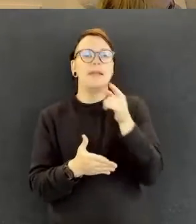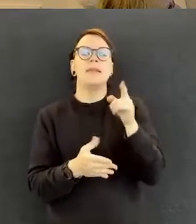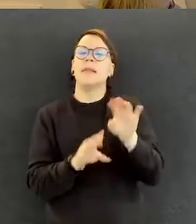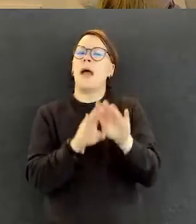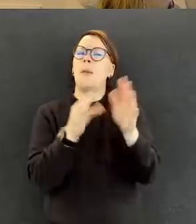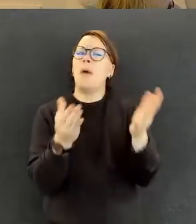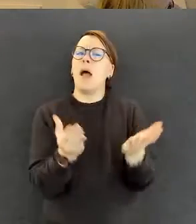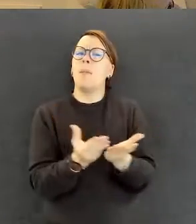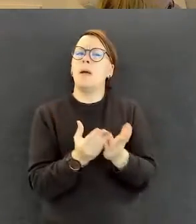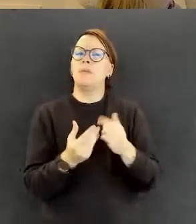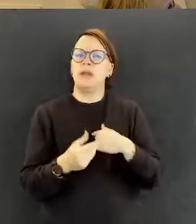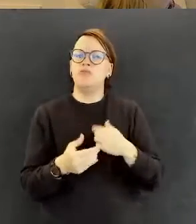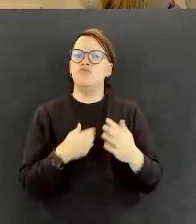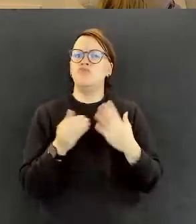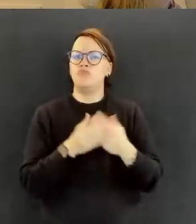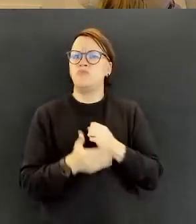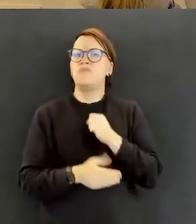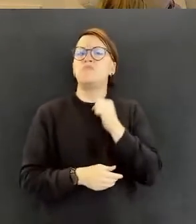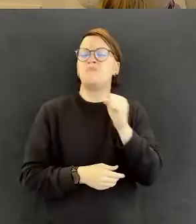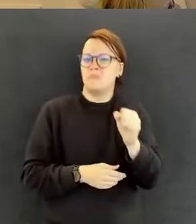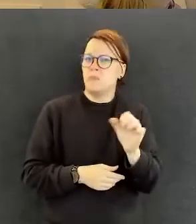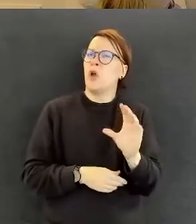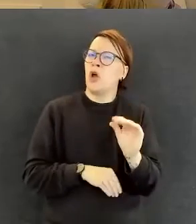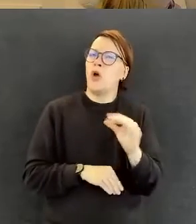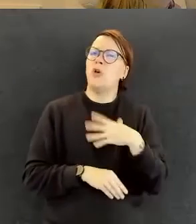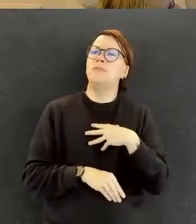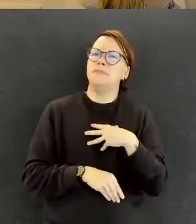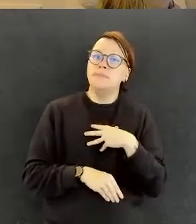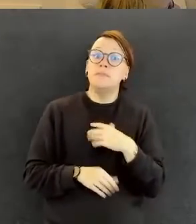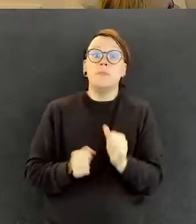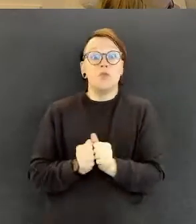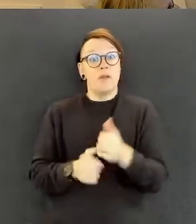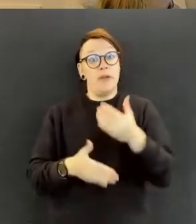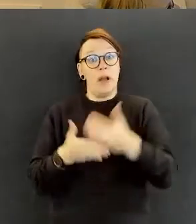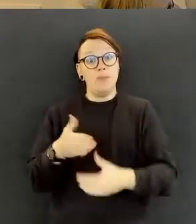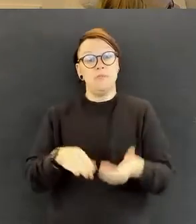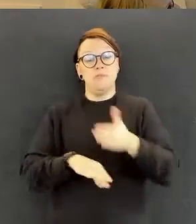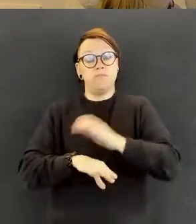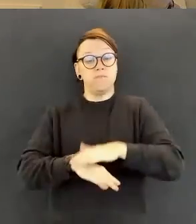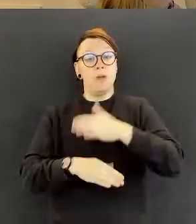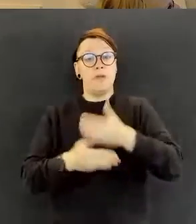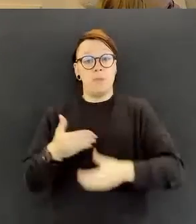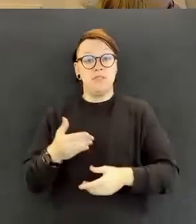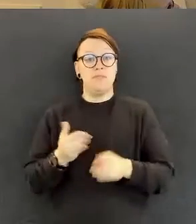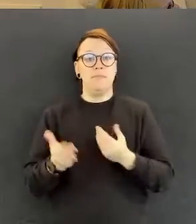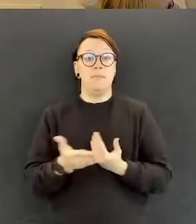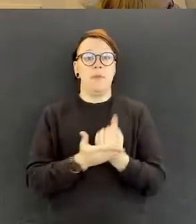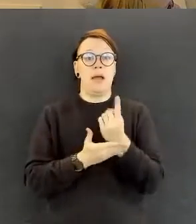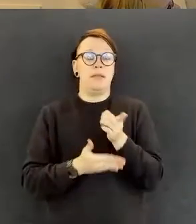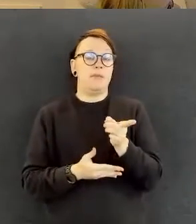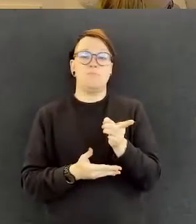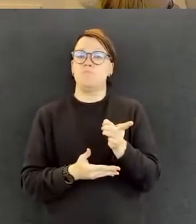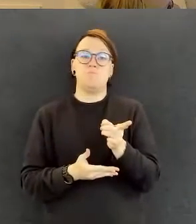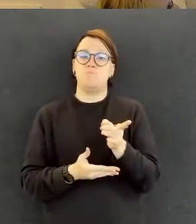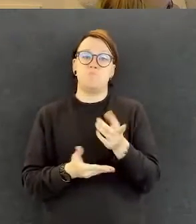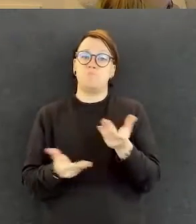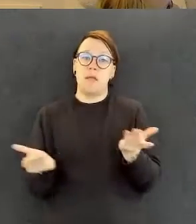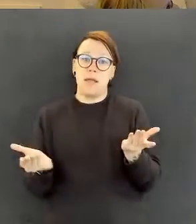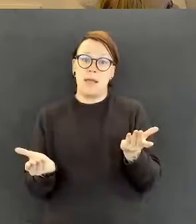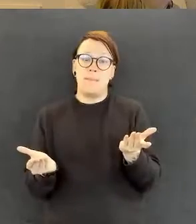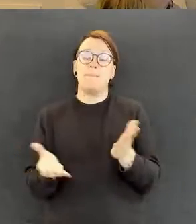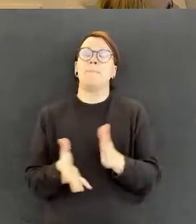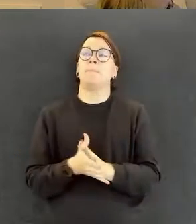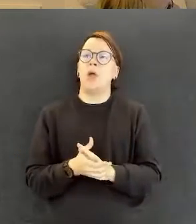työllistyisin. Mutta sitten kun valmistuin, niin niin ei sitten ihan käynykään ja siinä jonkin